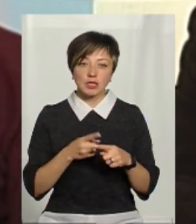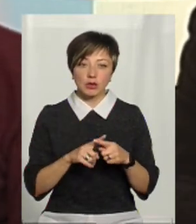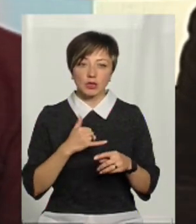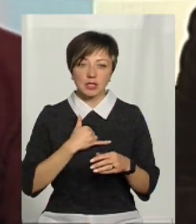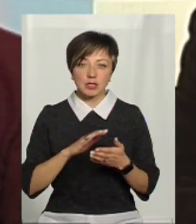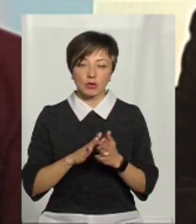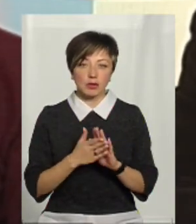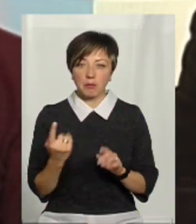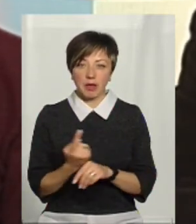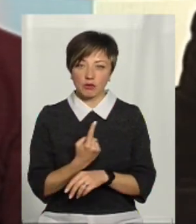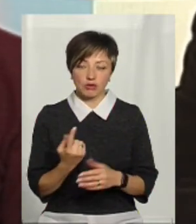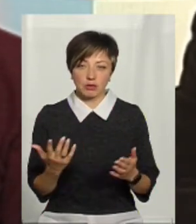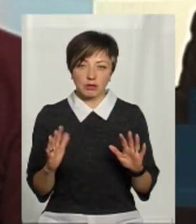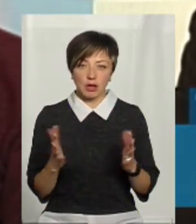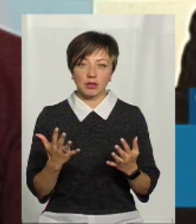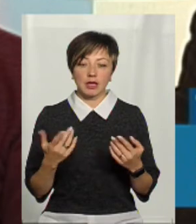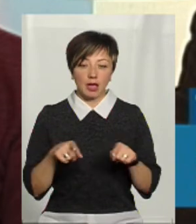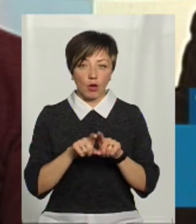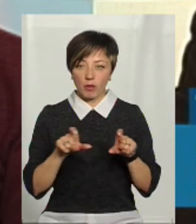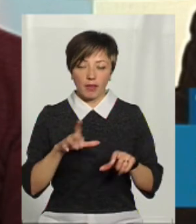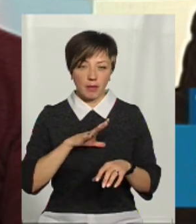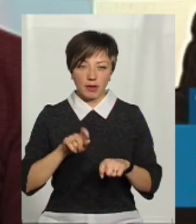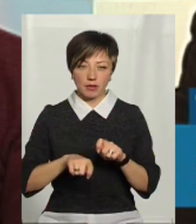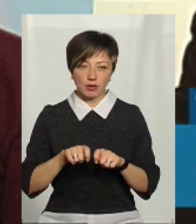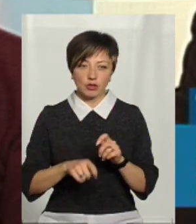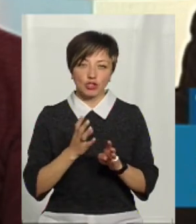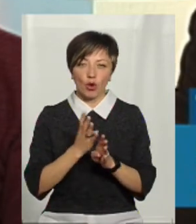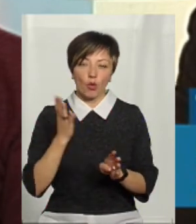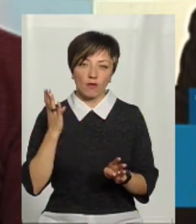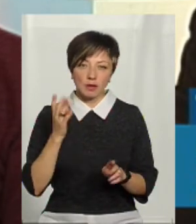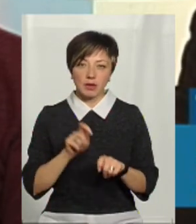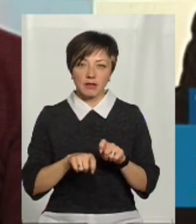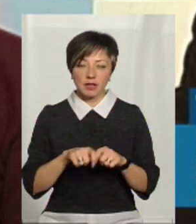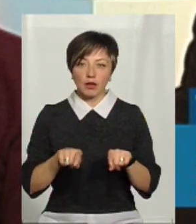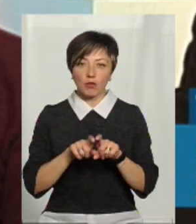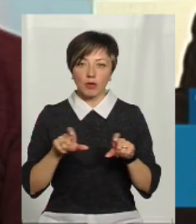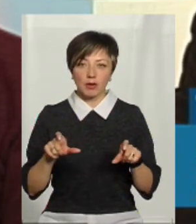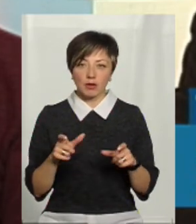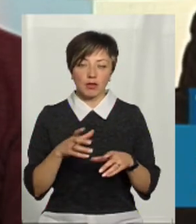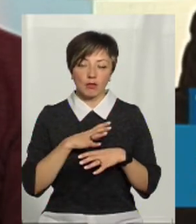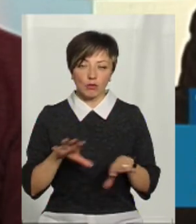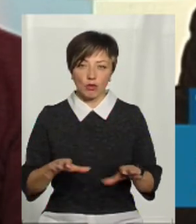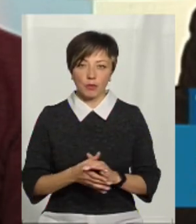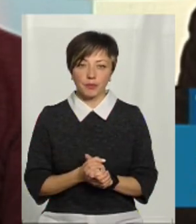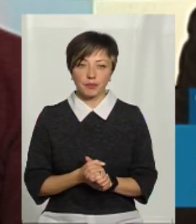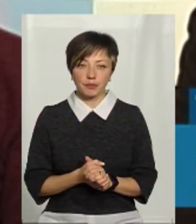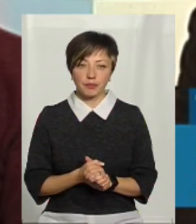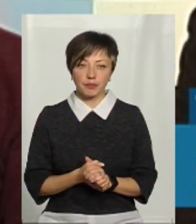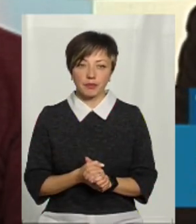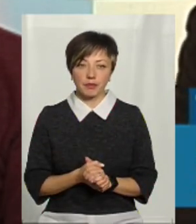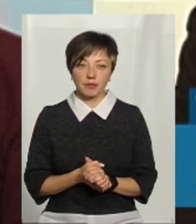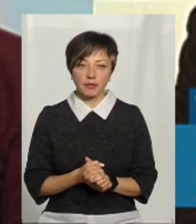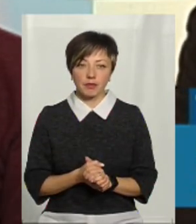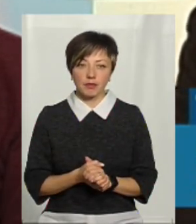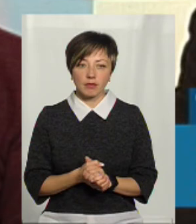нас така ситуація вперше склалася тому такі об'єкти не перевіряли з нас черговість перевірки таких об'єктів практично не було Ми